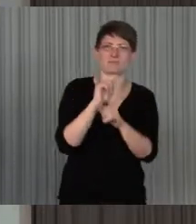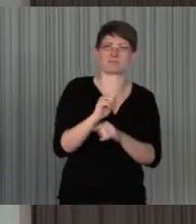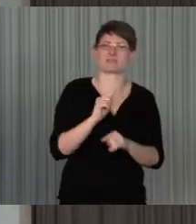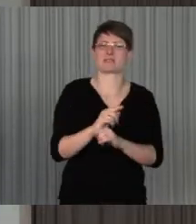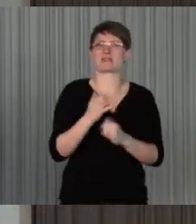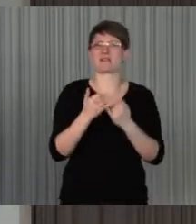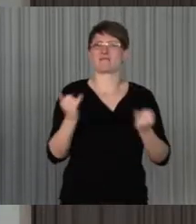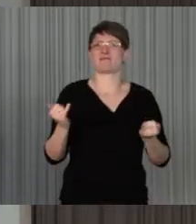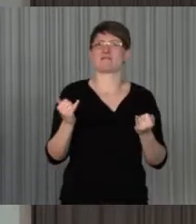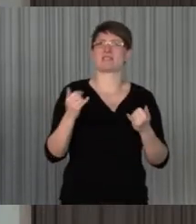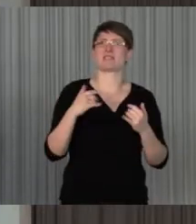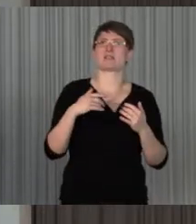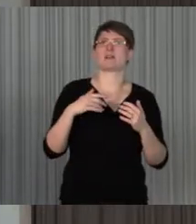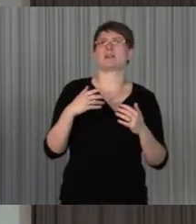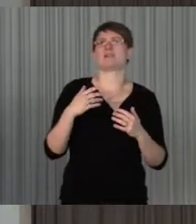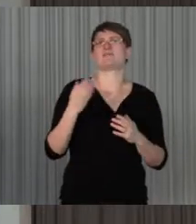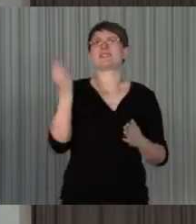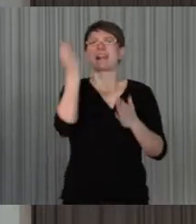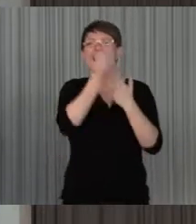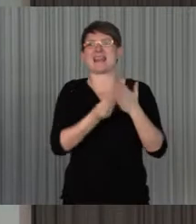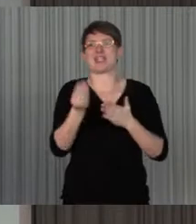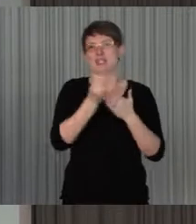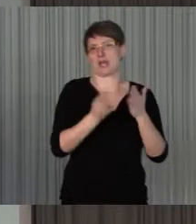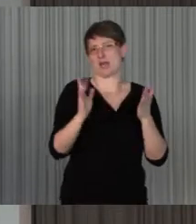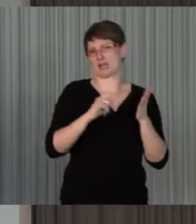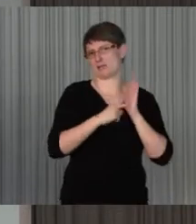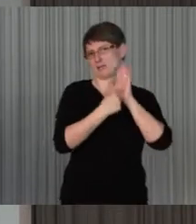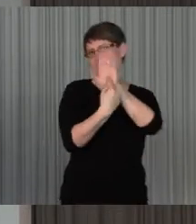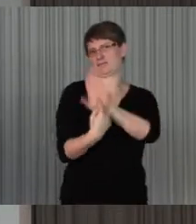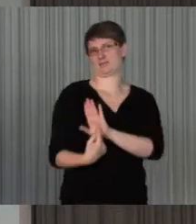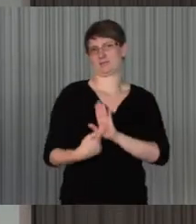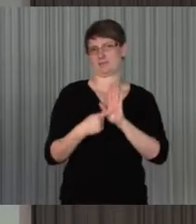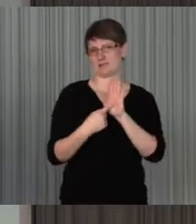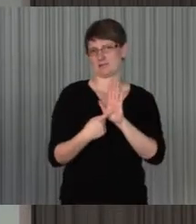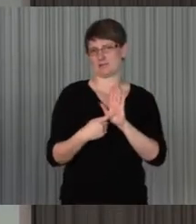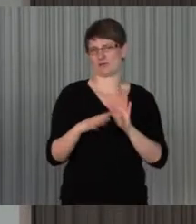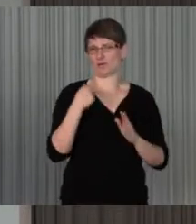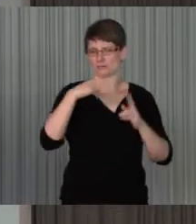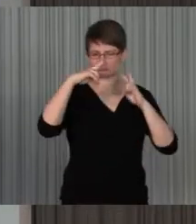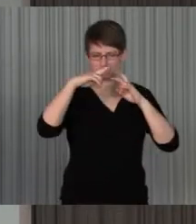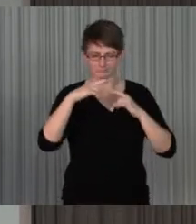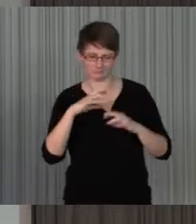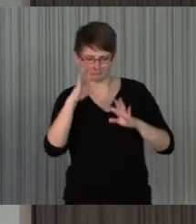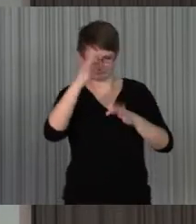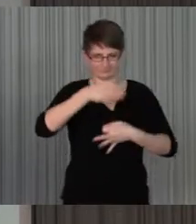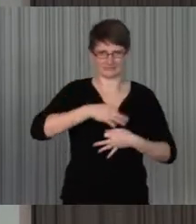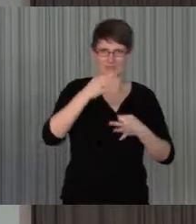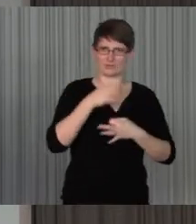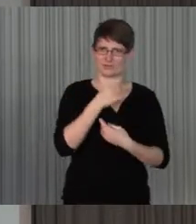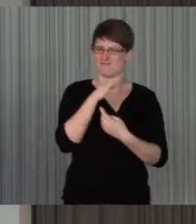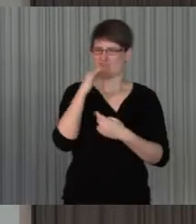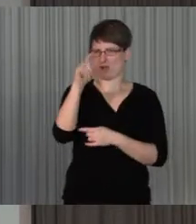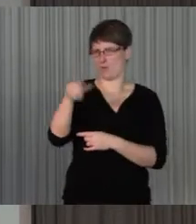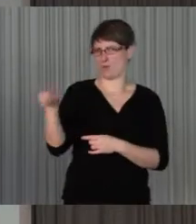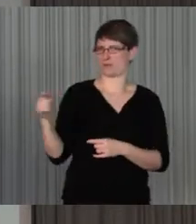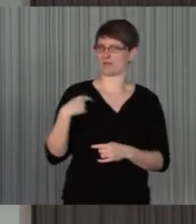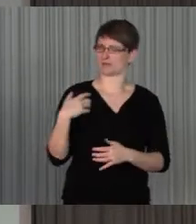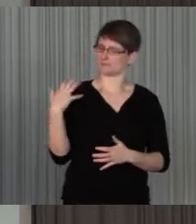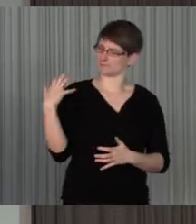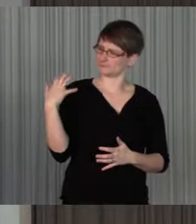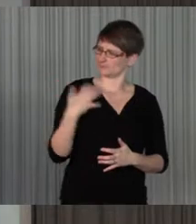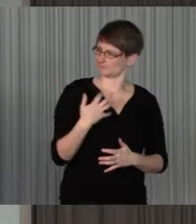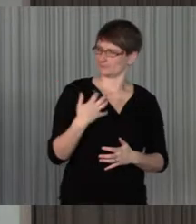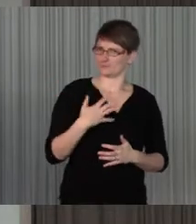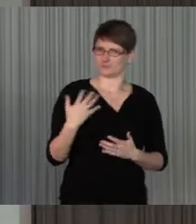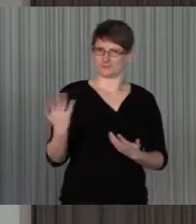sich ein bisschen in Klischees auseinanderzusetzen, die viele Leute immer ärgern, wenn sie sozusagen